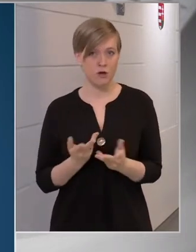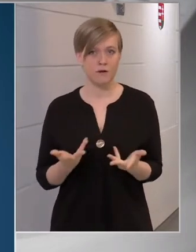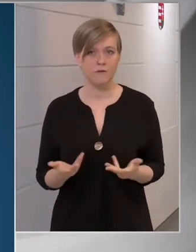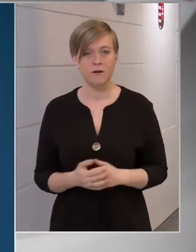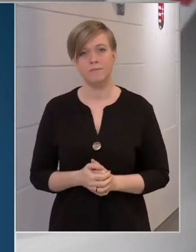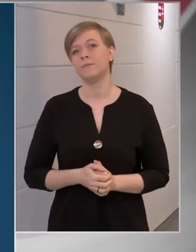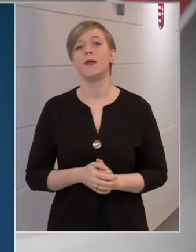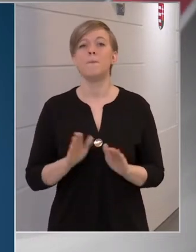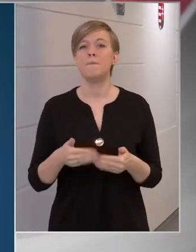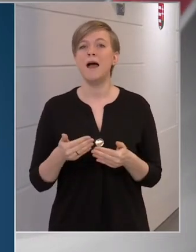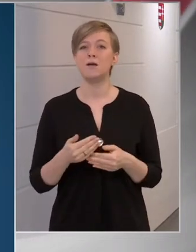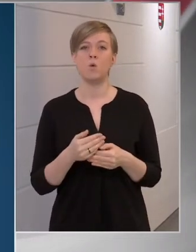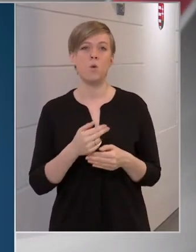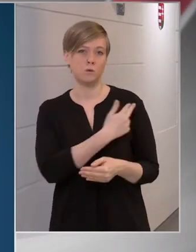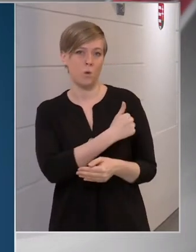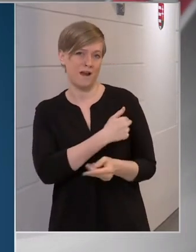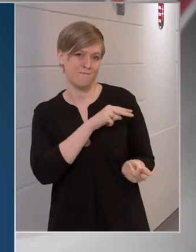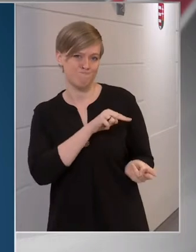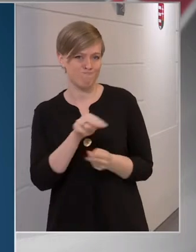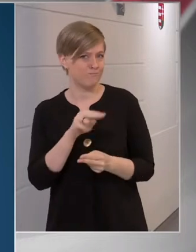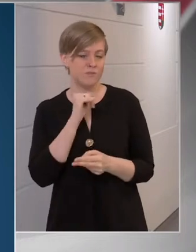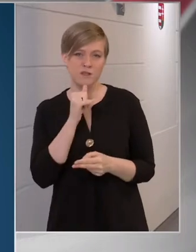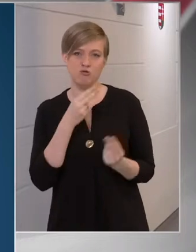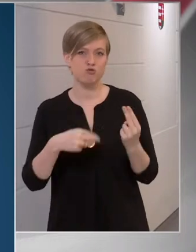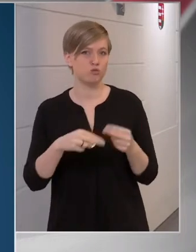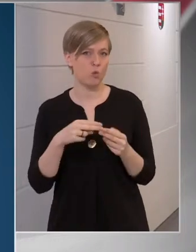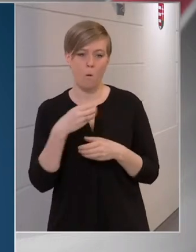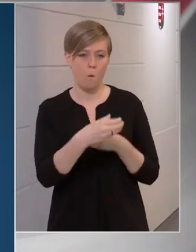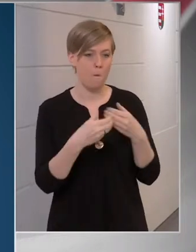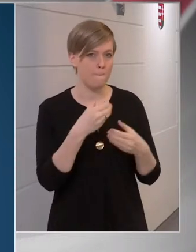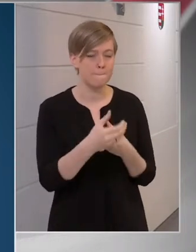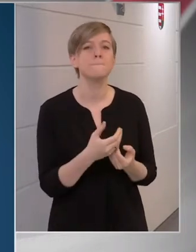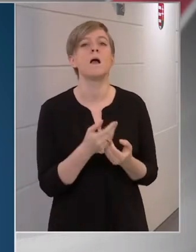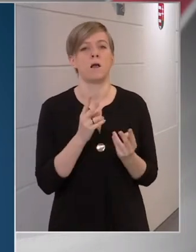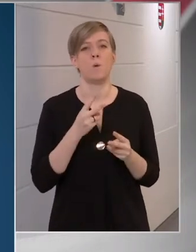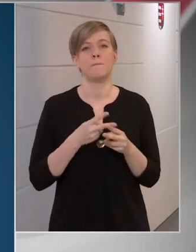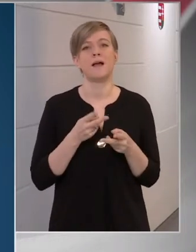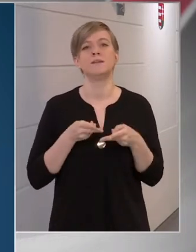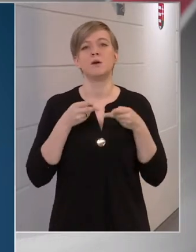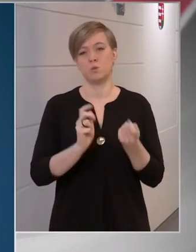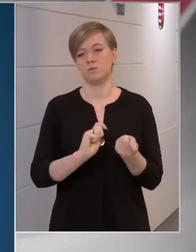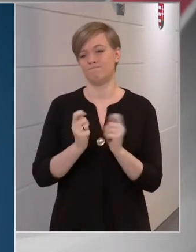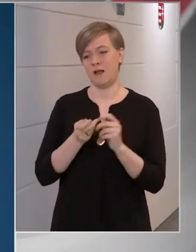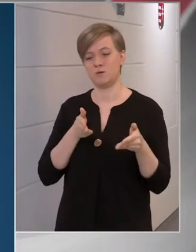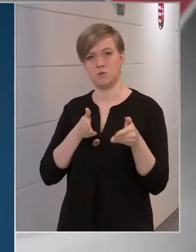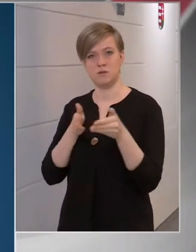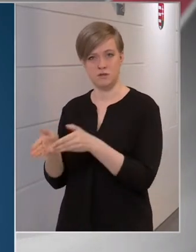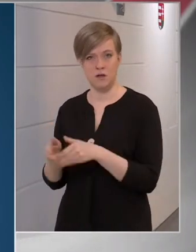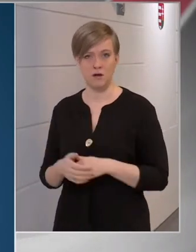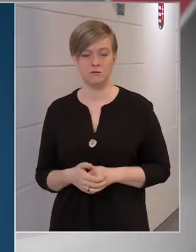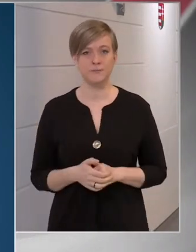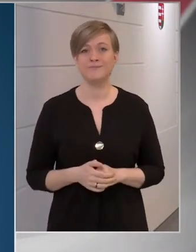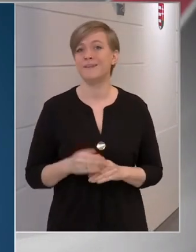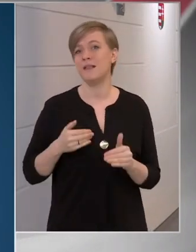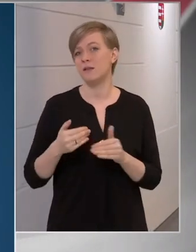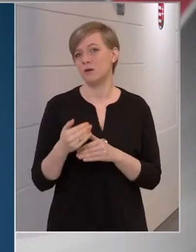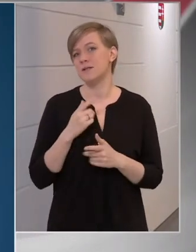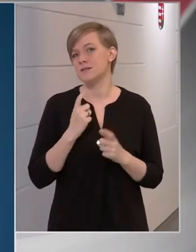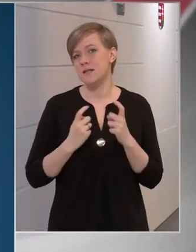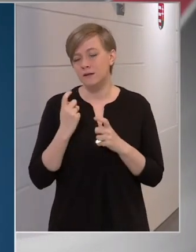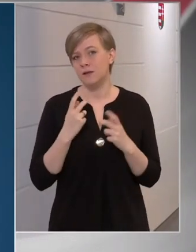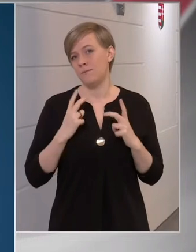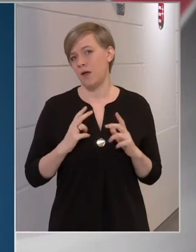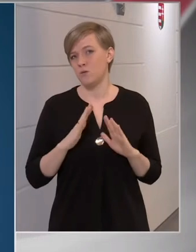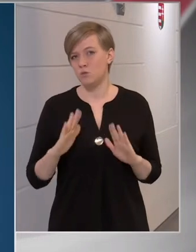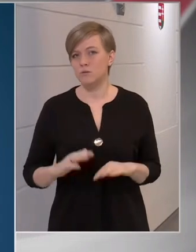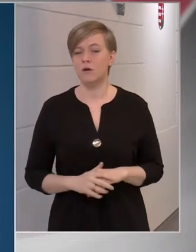ha bárhol egy kórház betelik, és nincs több szabadkapacitás, akkor a betegutat megváltoztatják. Egyenlőre szerintem az megnyugtató,